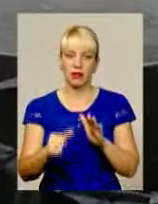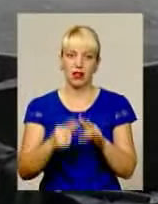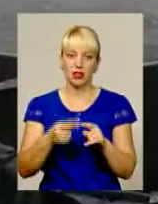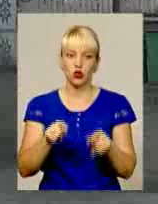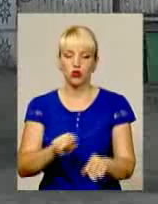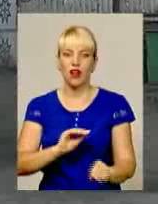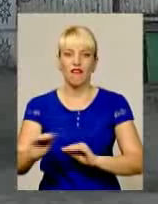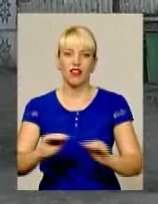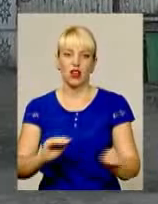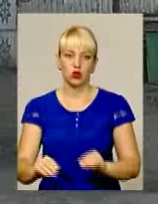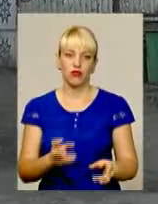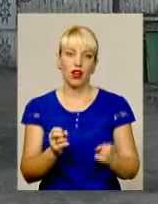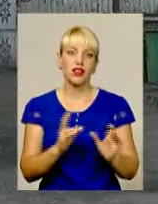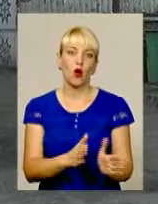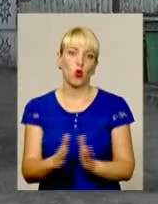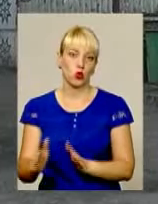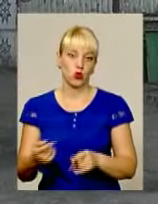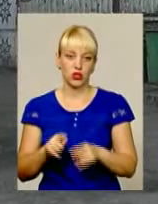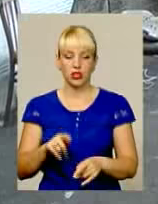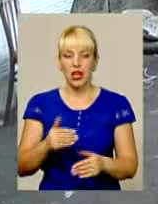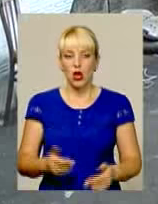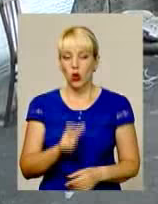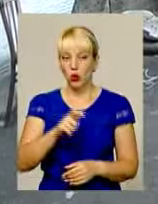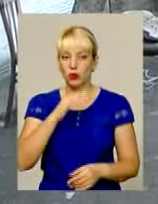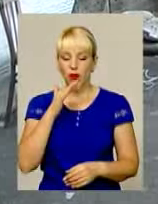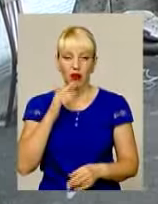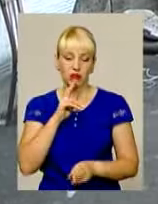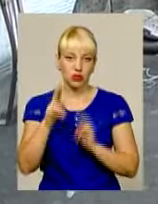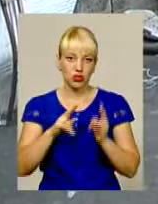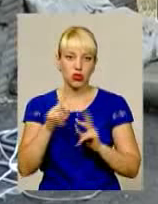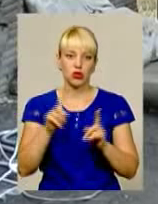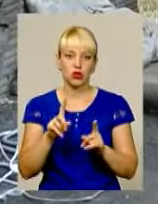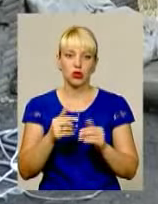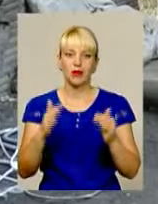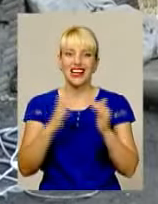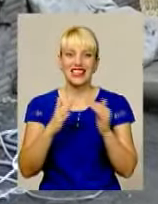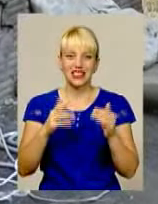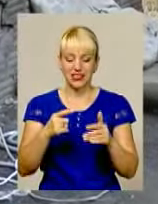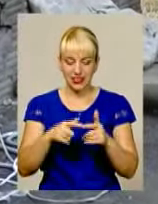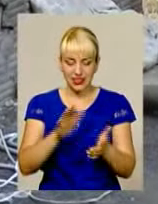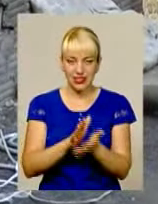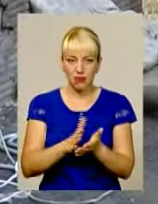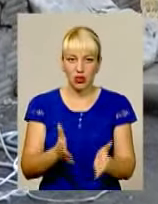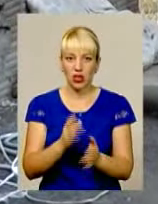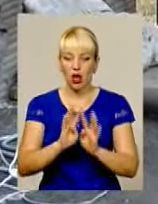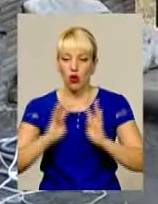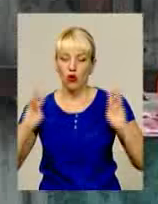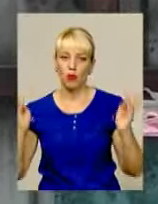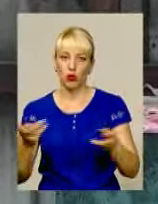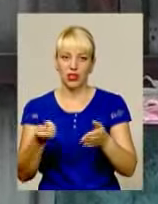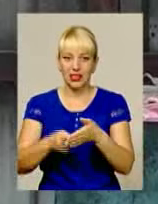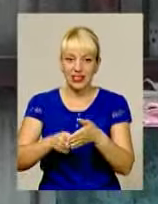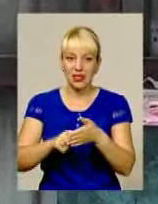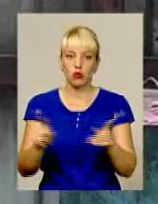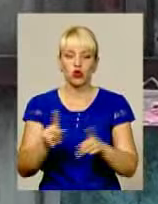влаштували тут справжній гуртожиток. Житері багатоповерхівки уже не раз просили, щоби смітник обгородили і поставили рішітку із замком,